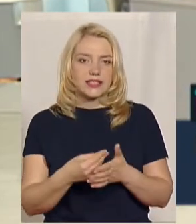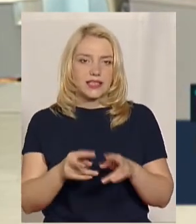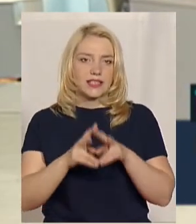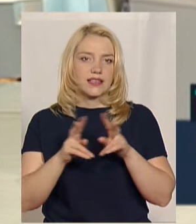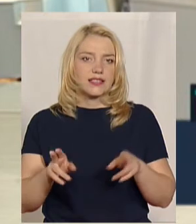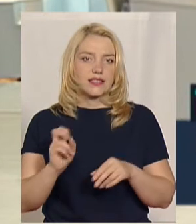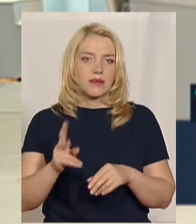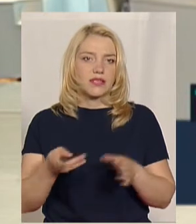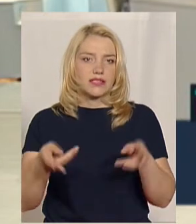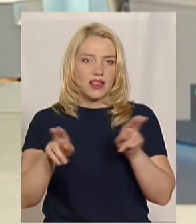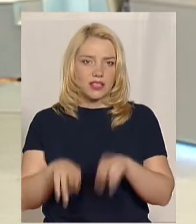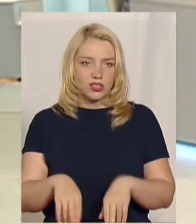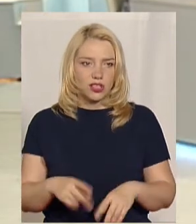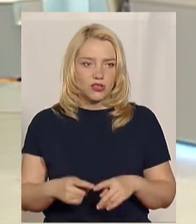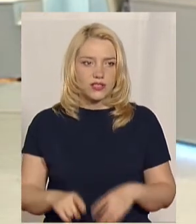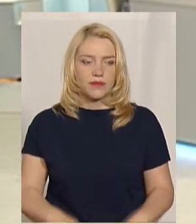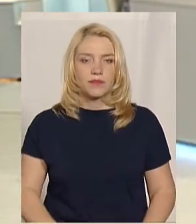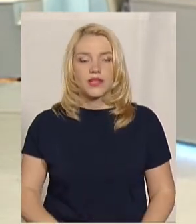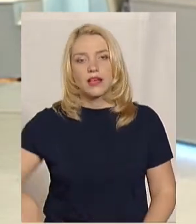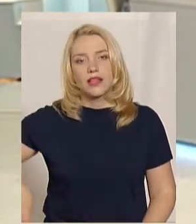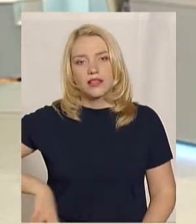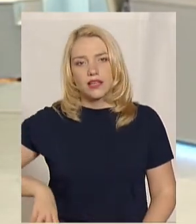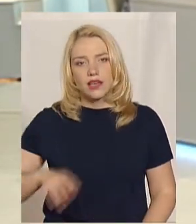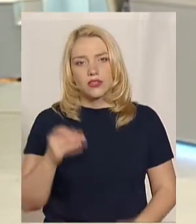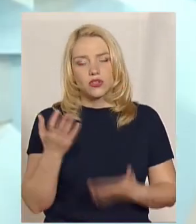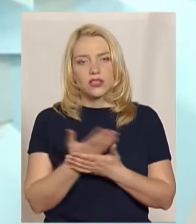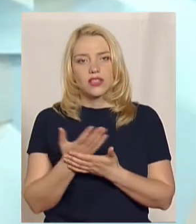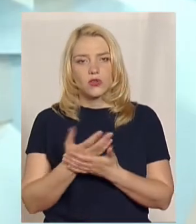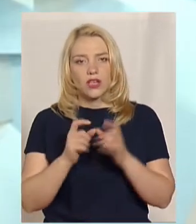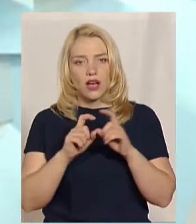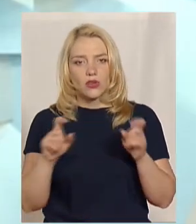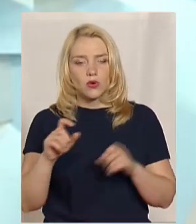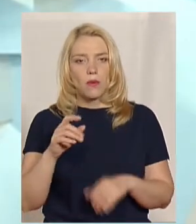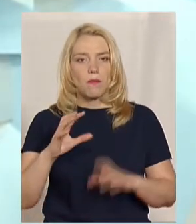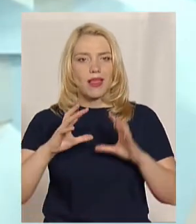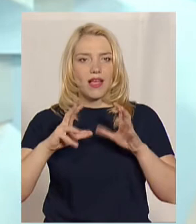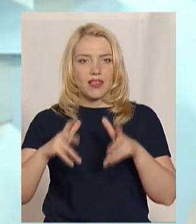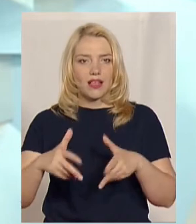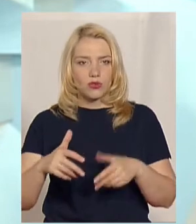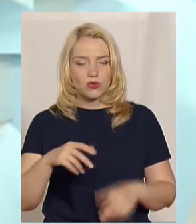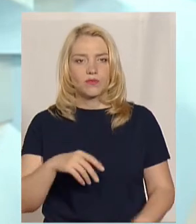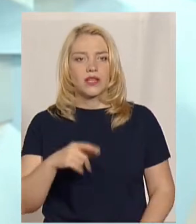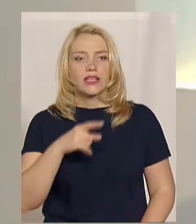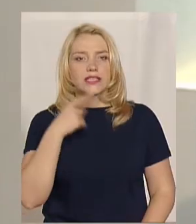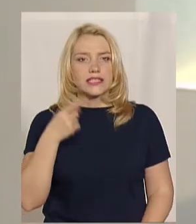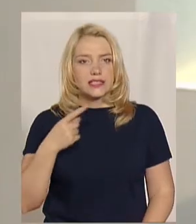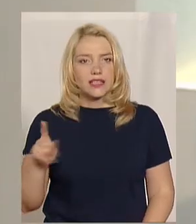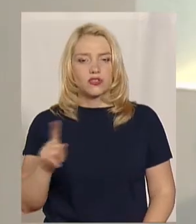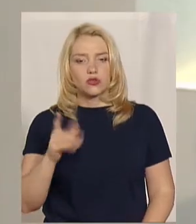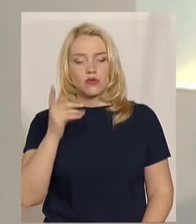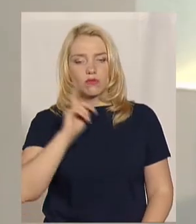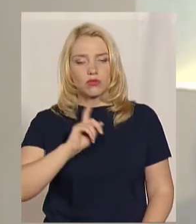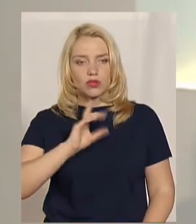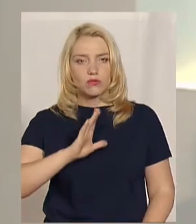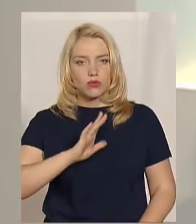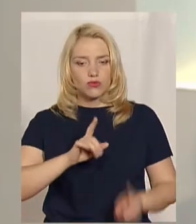Пан Андрій Олесь, директор кінотеатру «Планета», сказав, що поки тривав карантин,